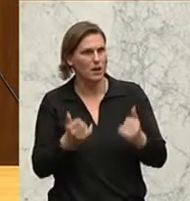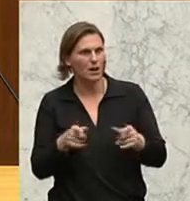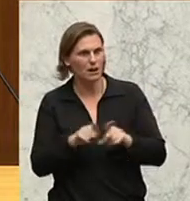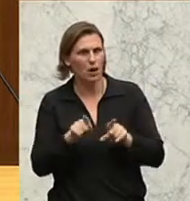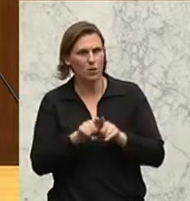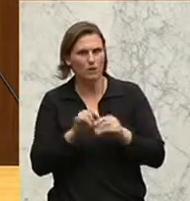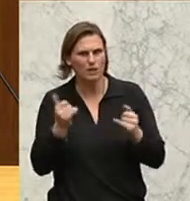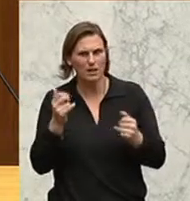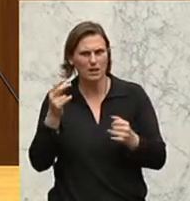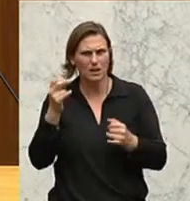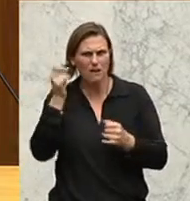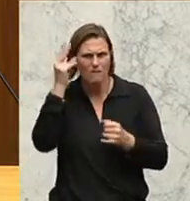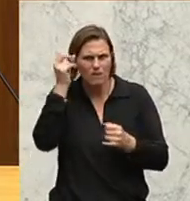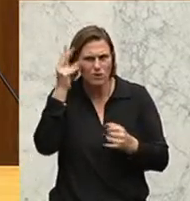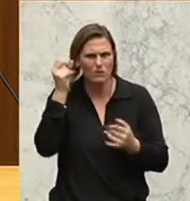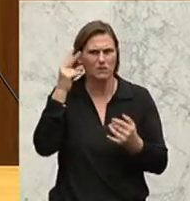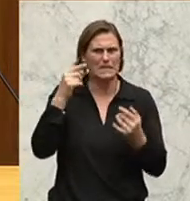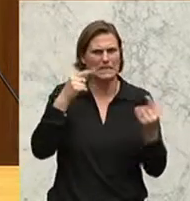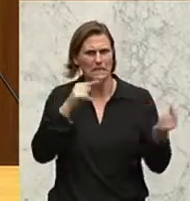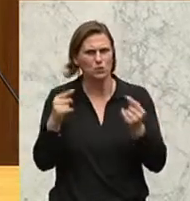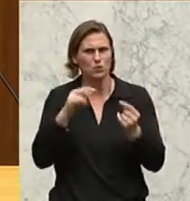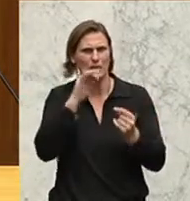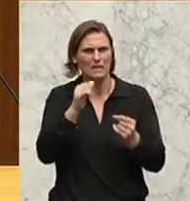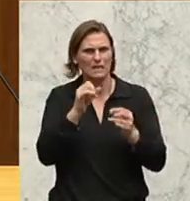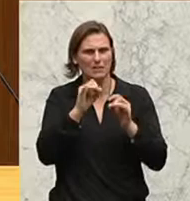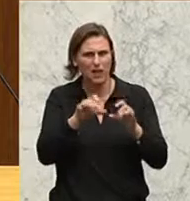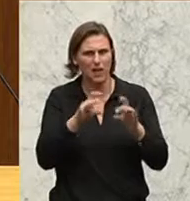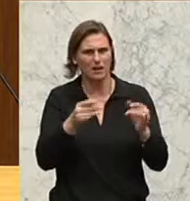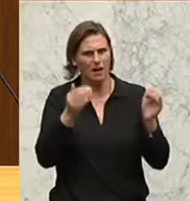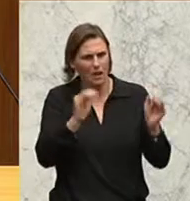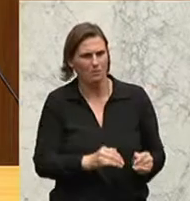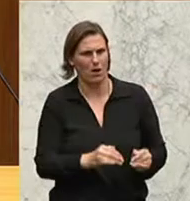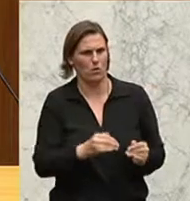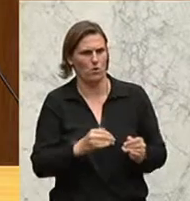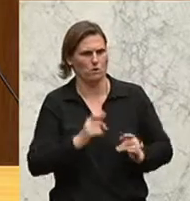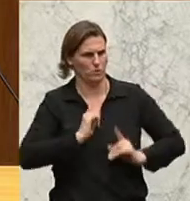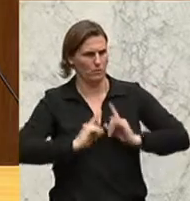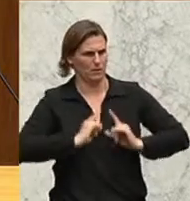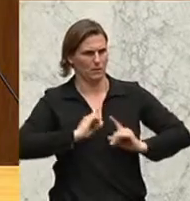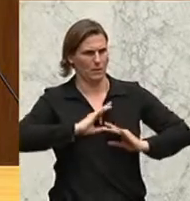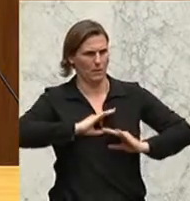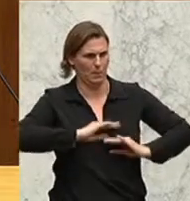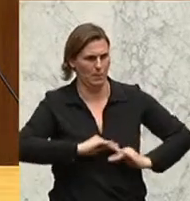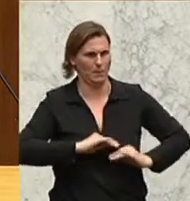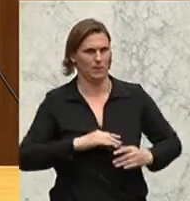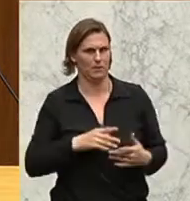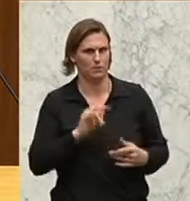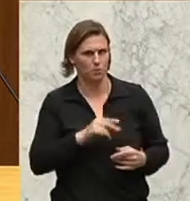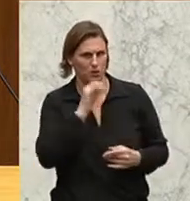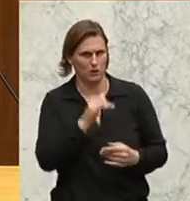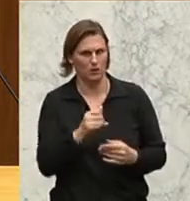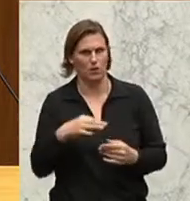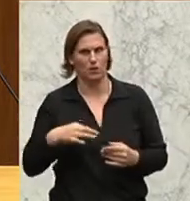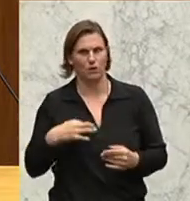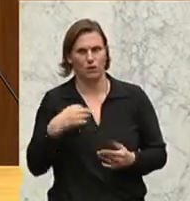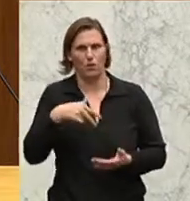diskutieren, aber kein Feindbild, demotivierte Lehrer, demotivierte Schüler. Wie soll denn das stattfinden, dass der in der